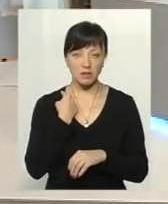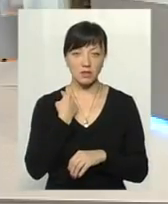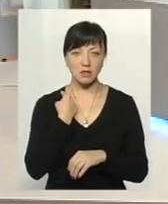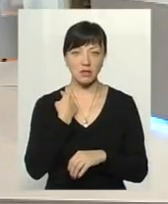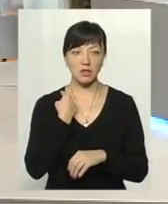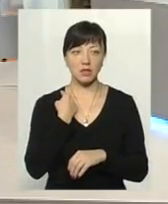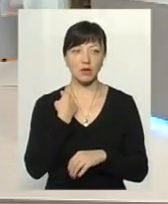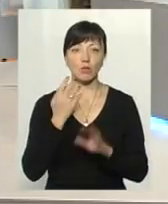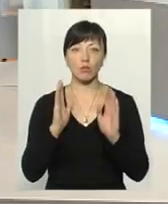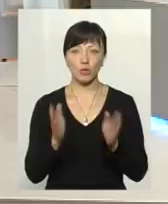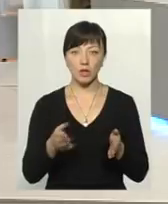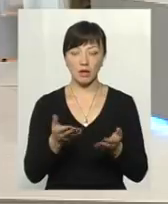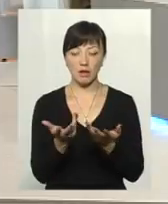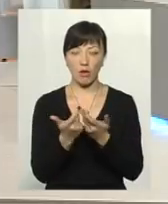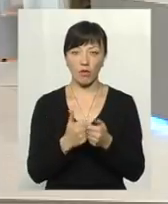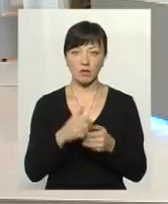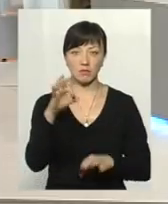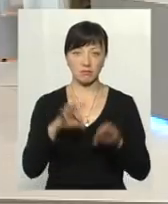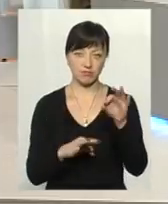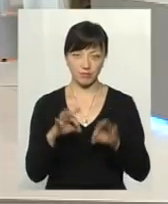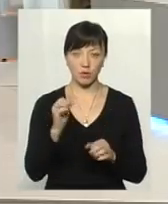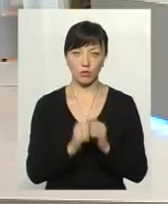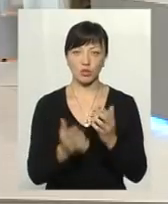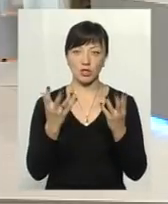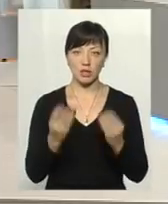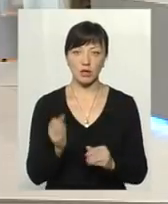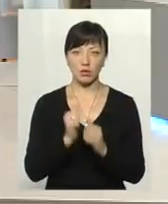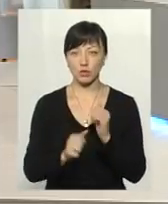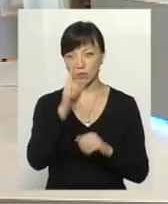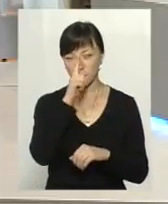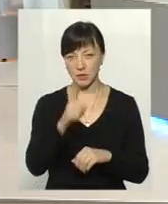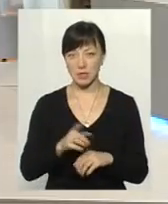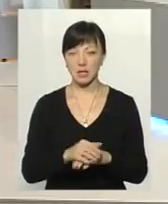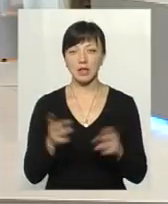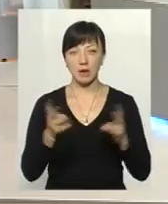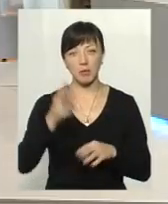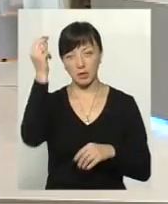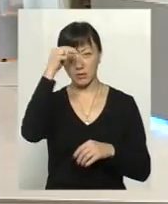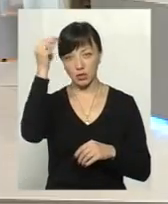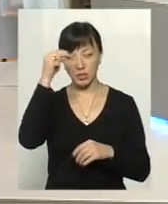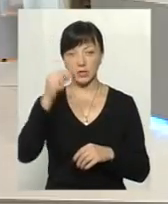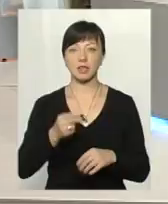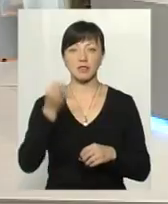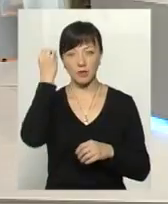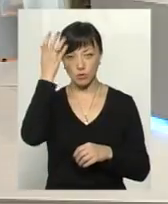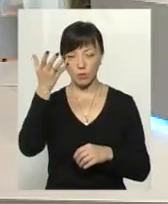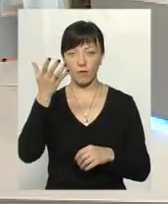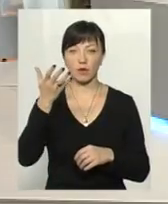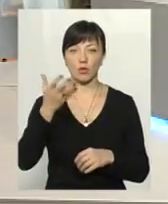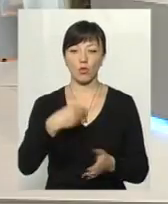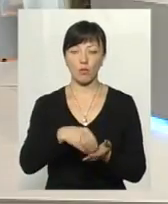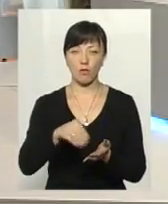на заборгованість буде нараховуватися пеня на кожен день і на кожен місяць. Тобто треба навчитися цивілізовано